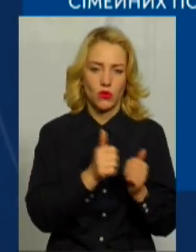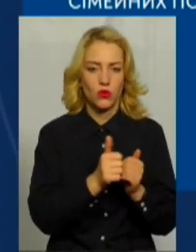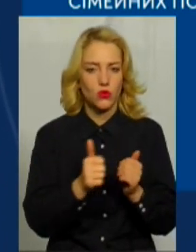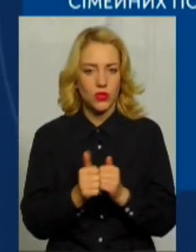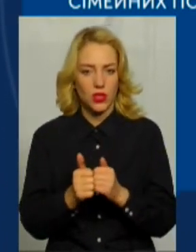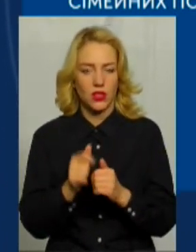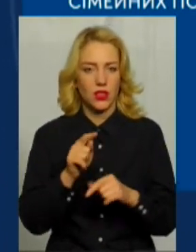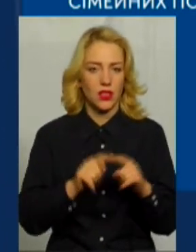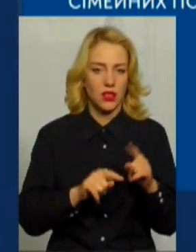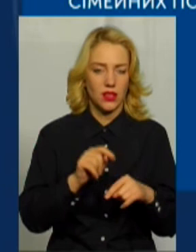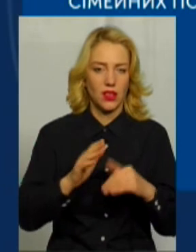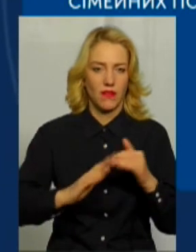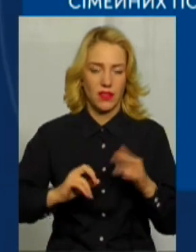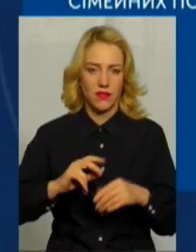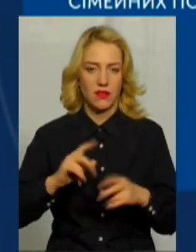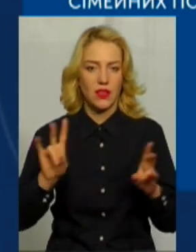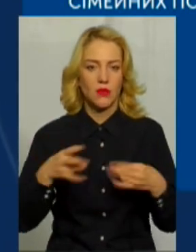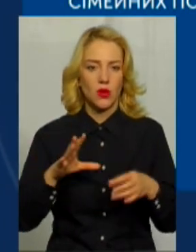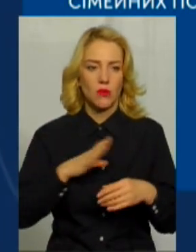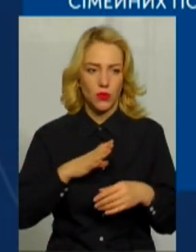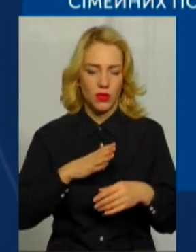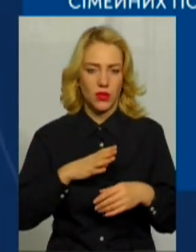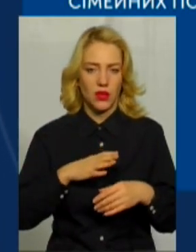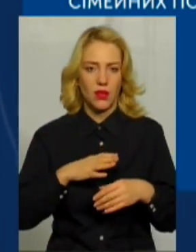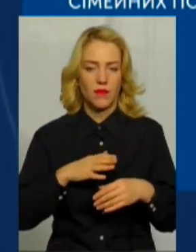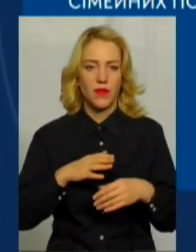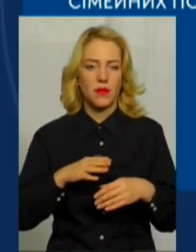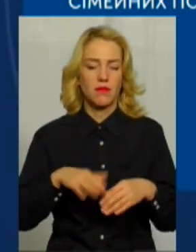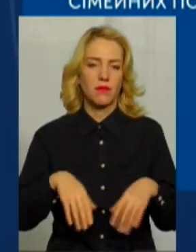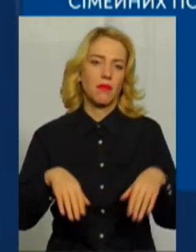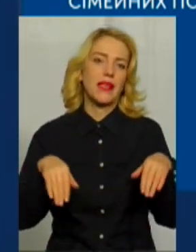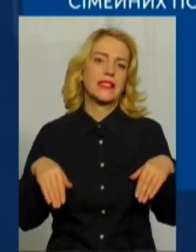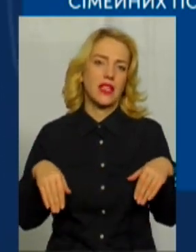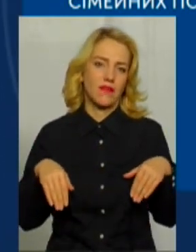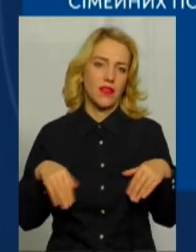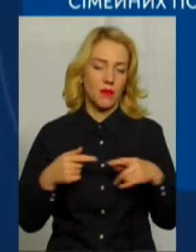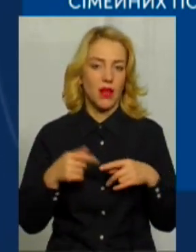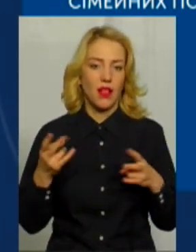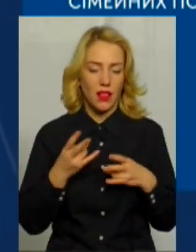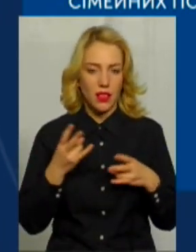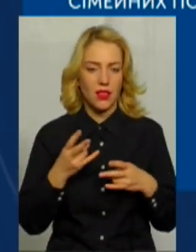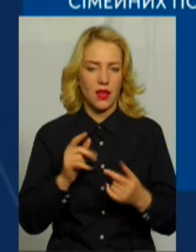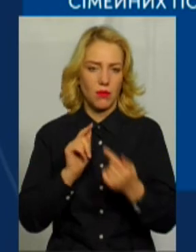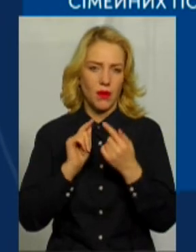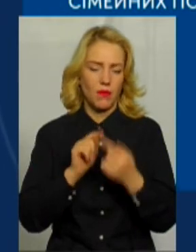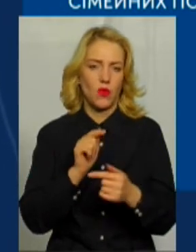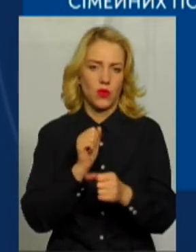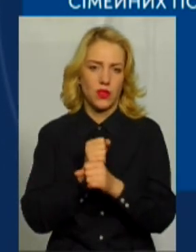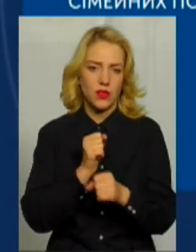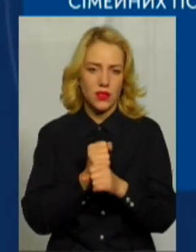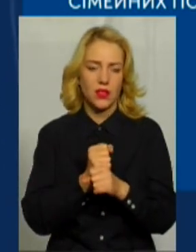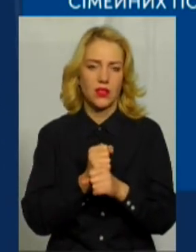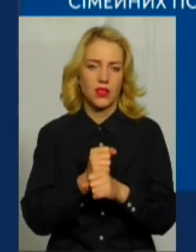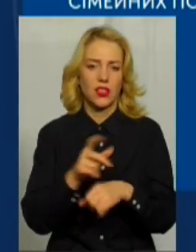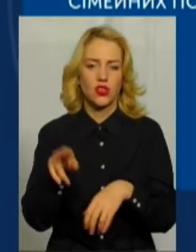фахівців. Отже, не потрібно бути пасивними. Потрібно починати протидіяти насильству вже безпосередньо тут і